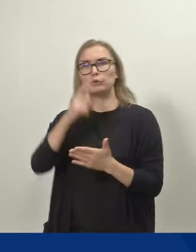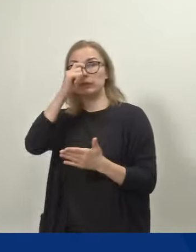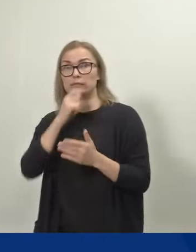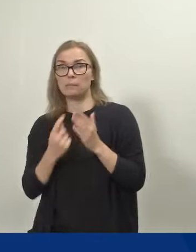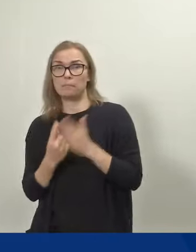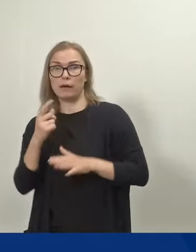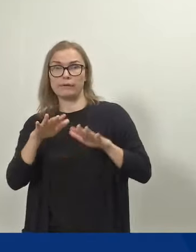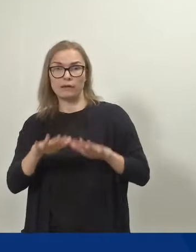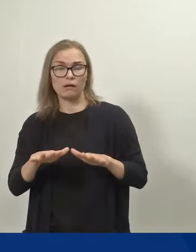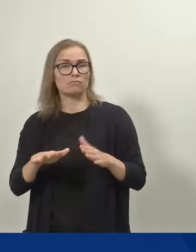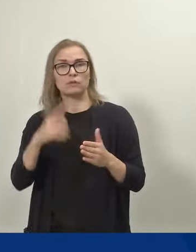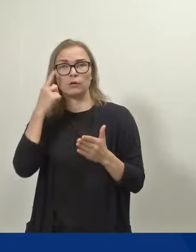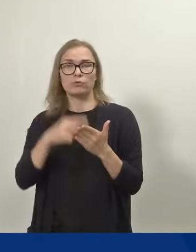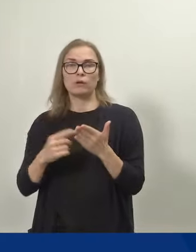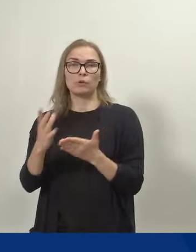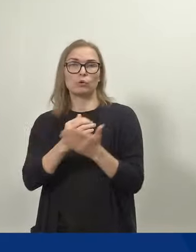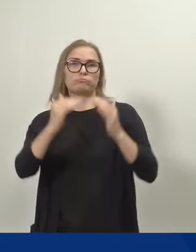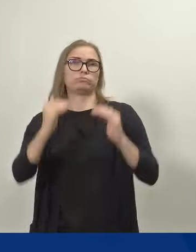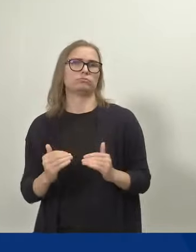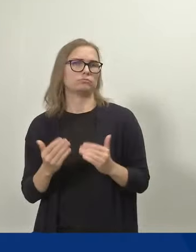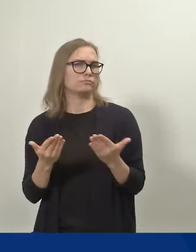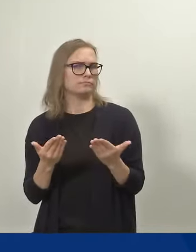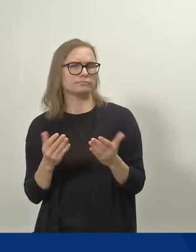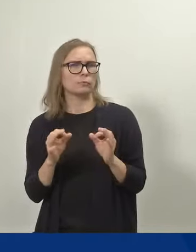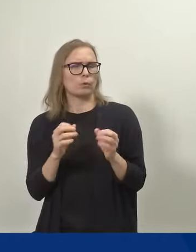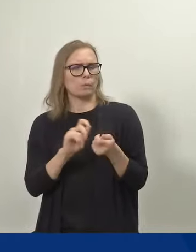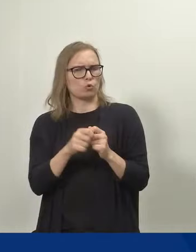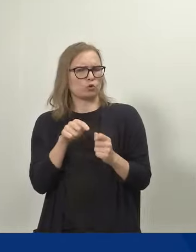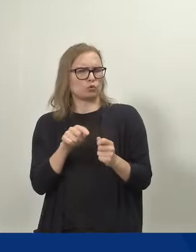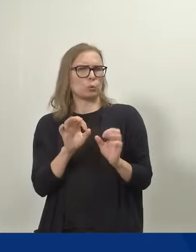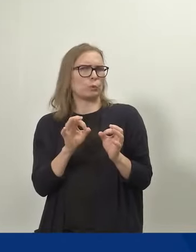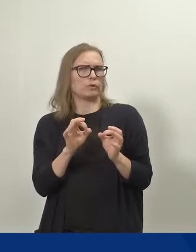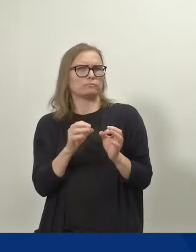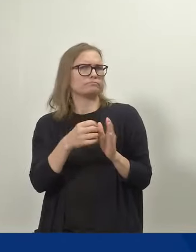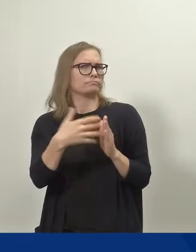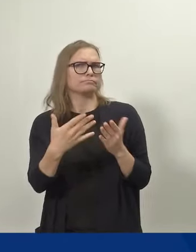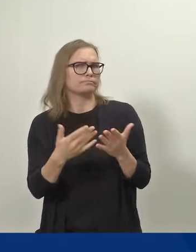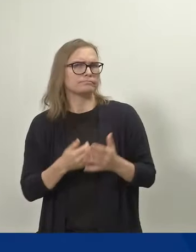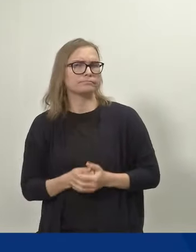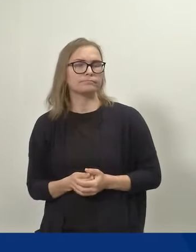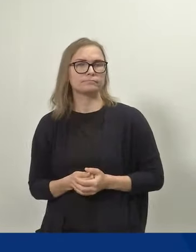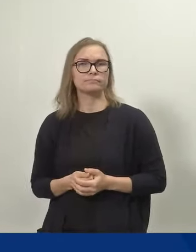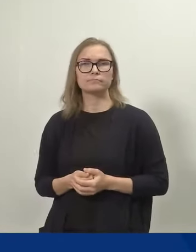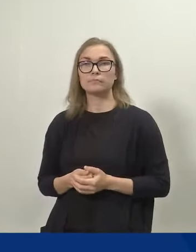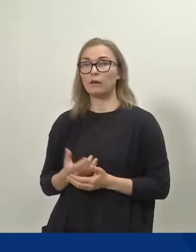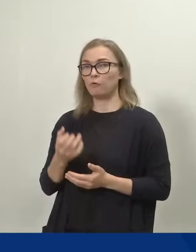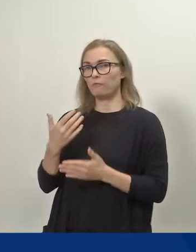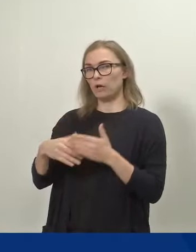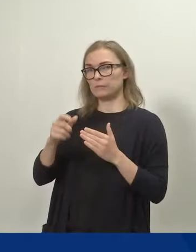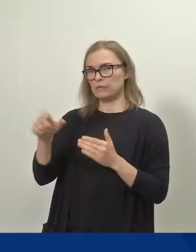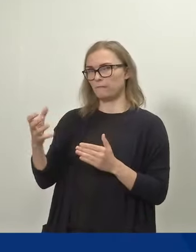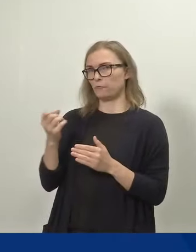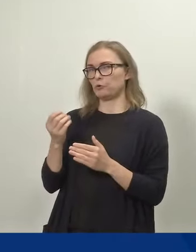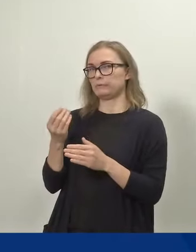Ehkä valmistelijat voivat täydentää tätä vastausta, mutta toteaisin sen, että jos on esimerkiksi tilanne,